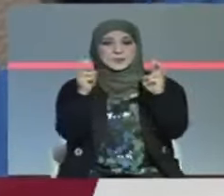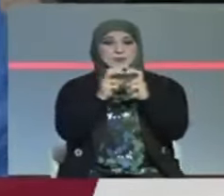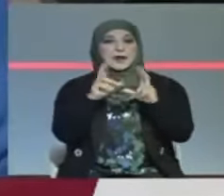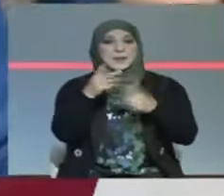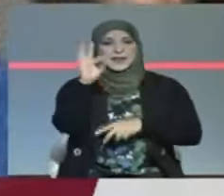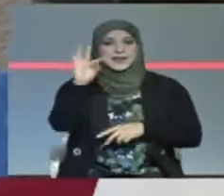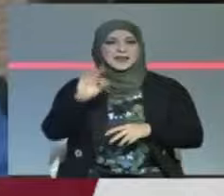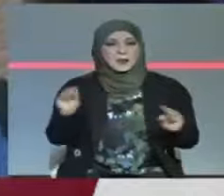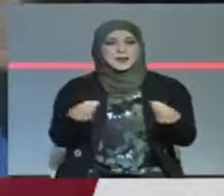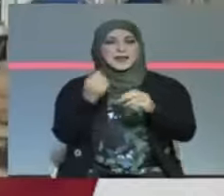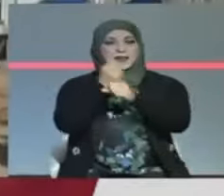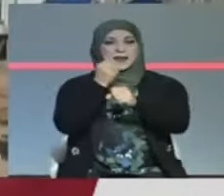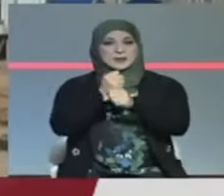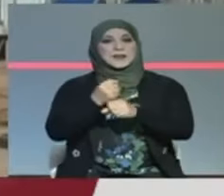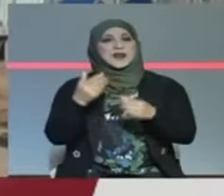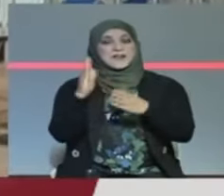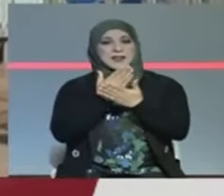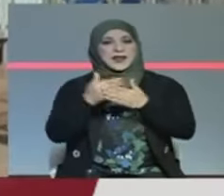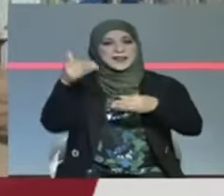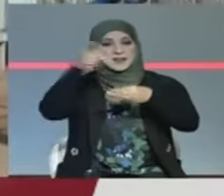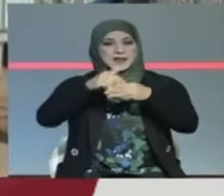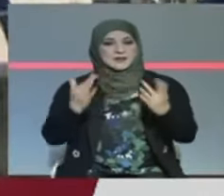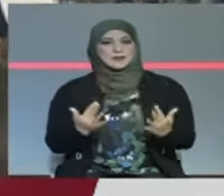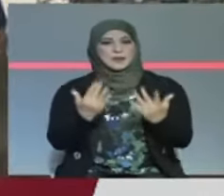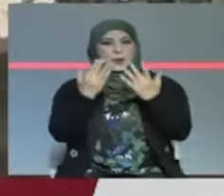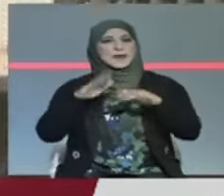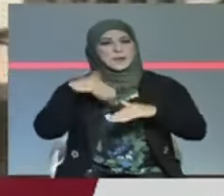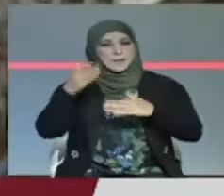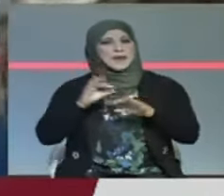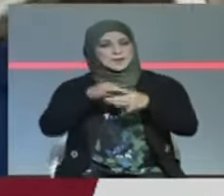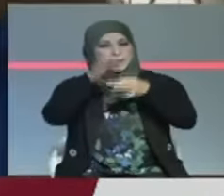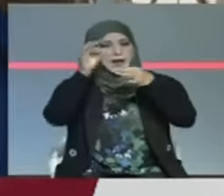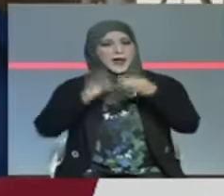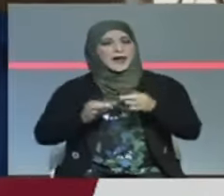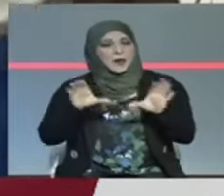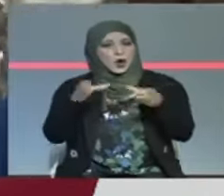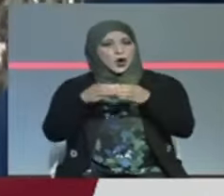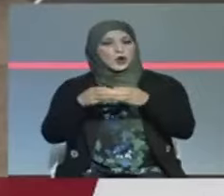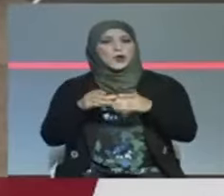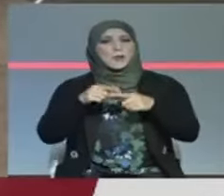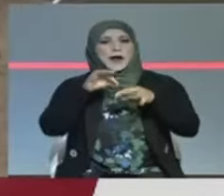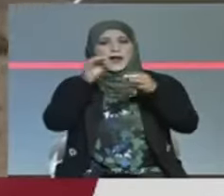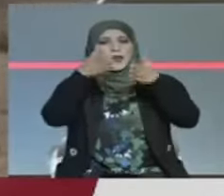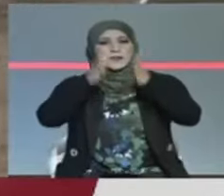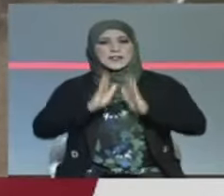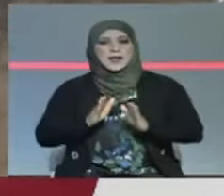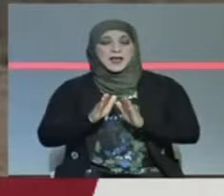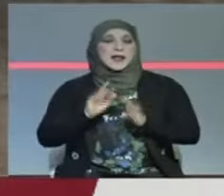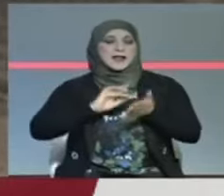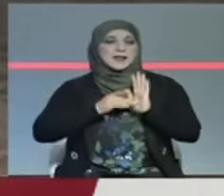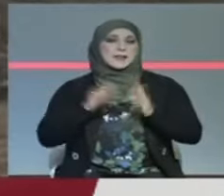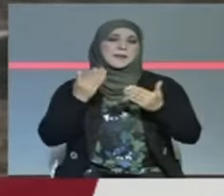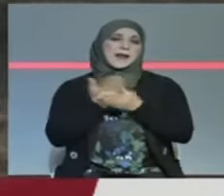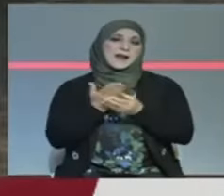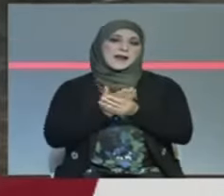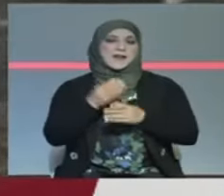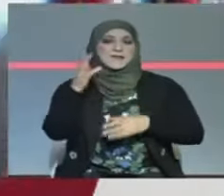اشتركوا في القناة حل النهائي لملف الكامور